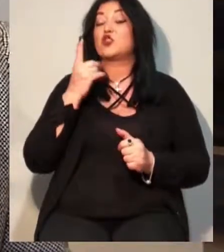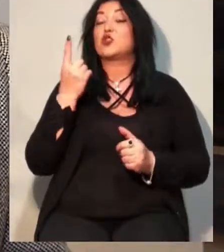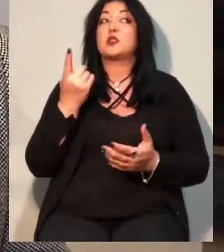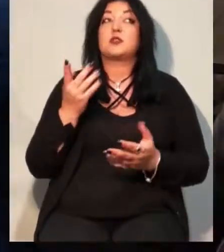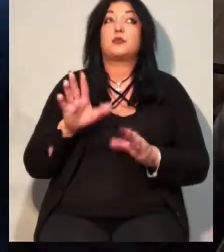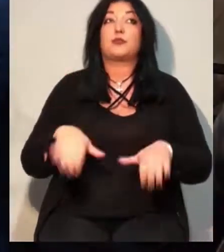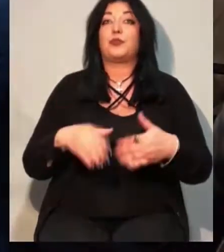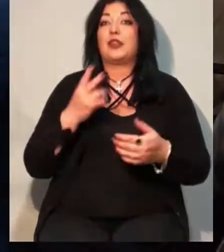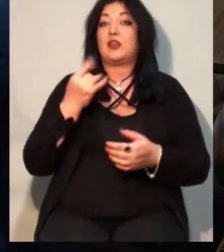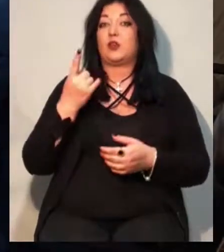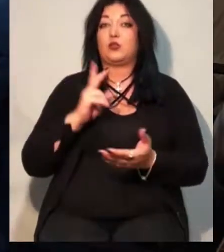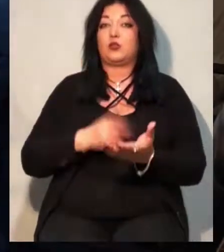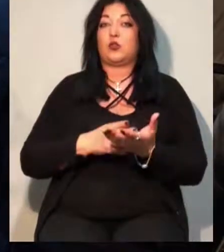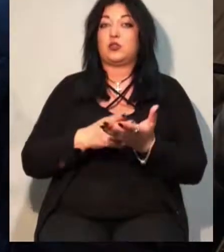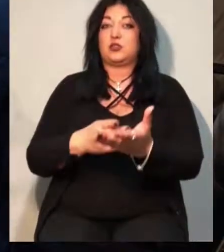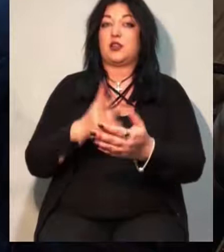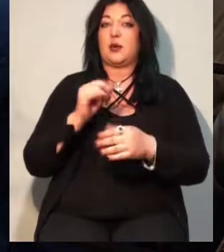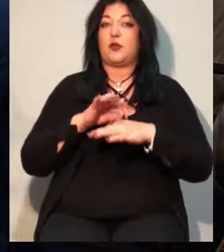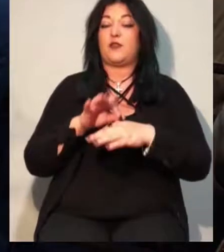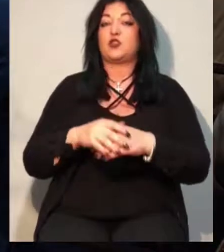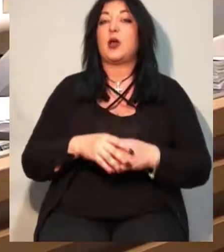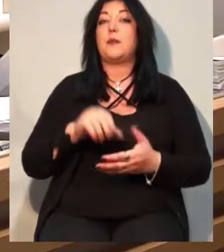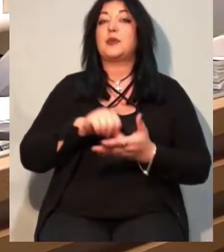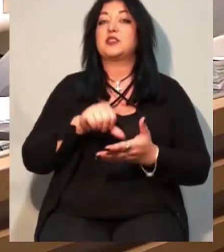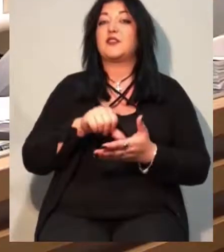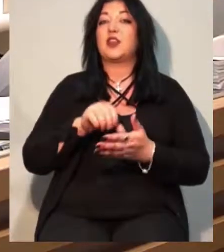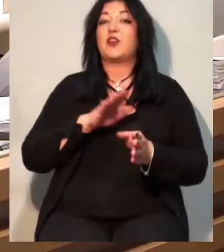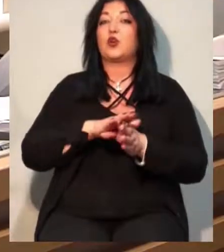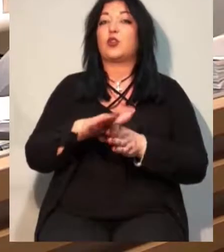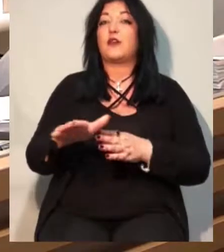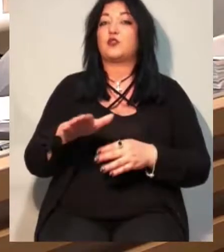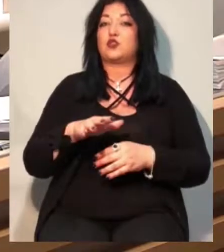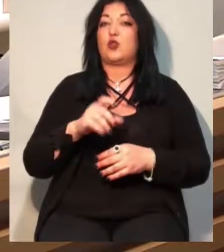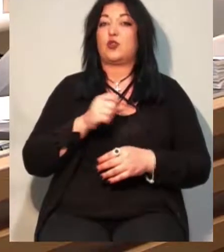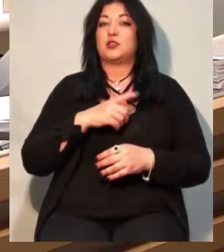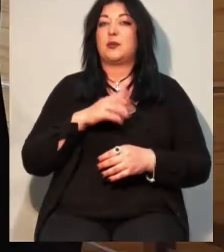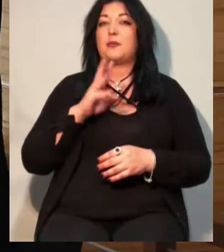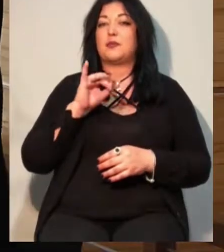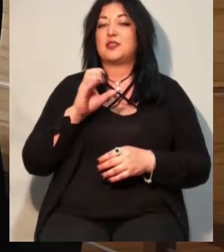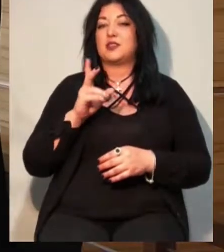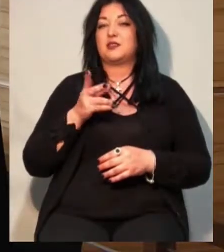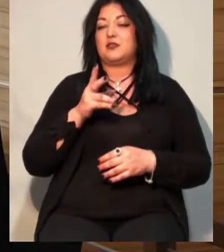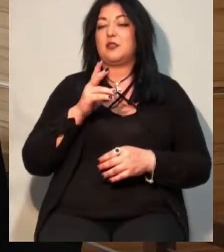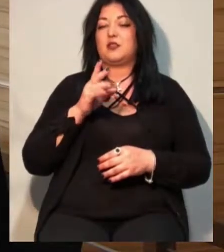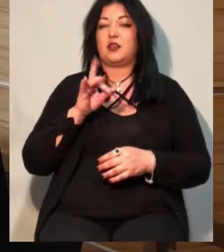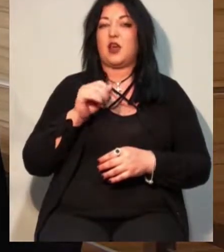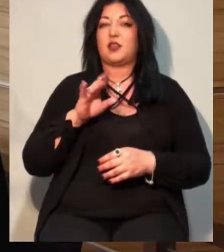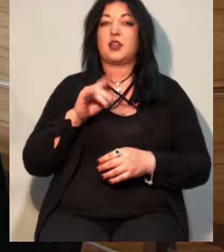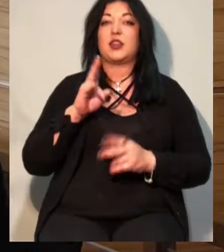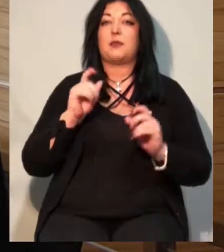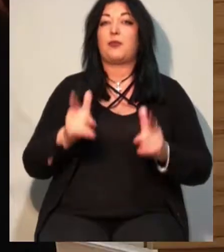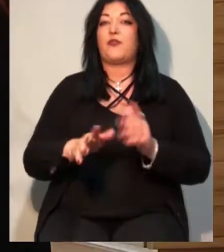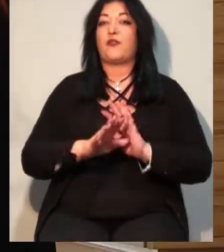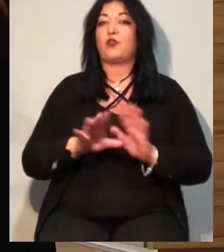робіт. Представники виконавчого комітету Одеської міськради зі звинуваченнями у свою адресу не погодились і повідомили, що